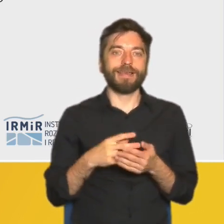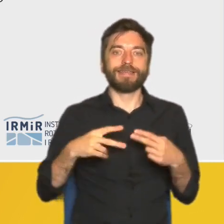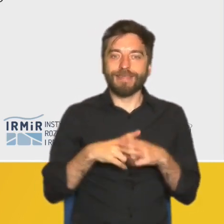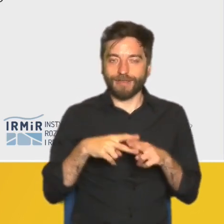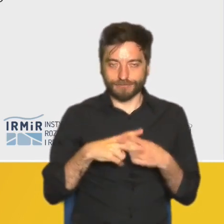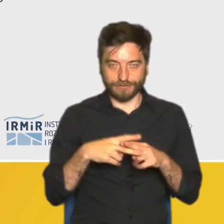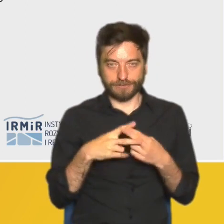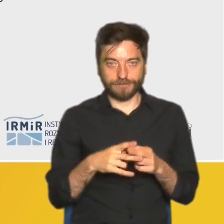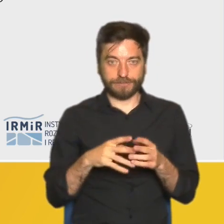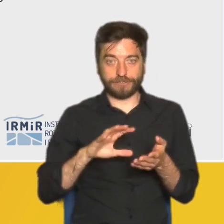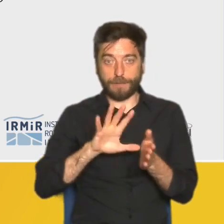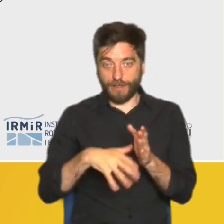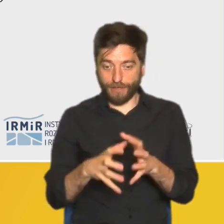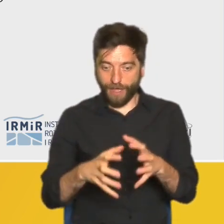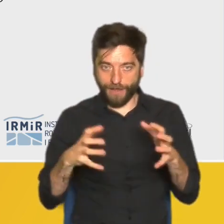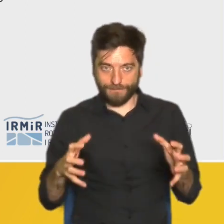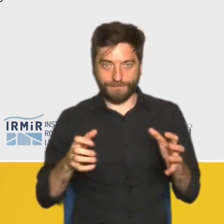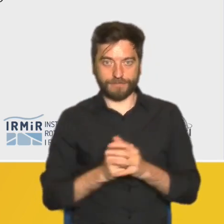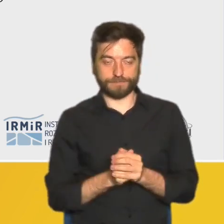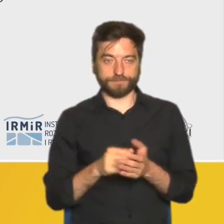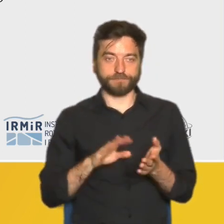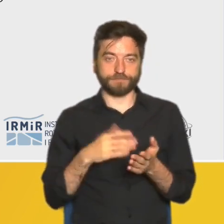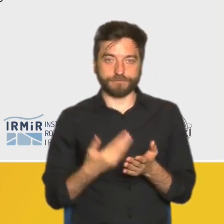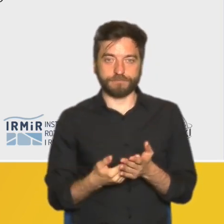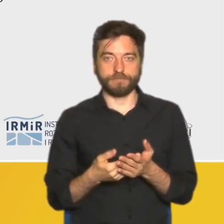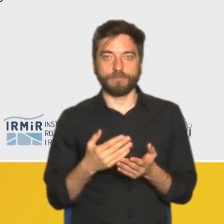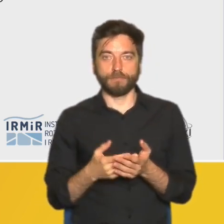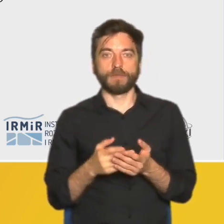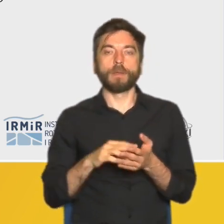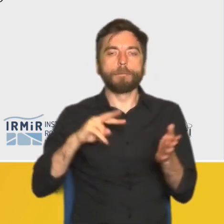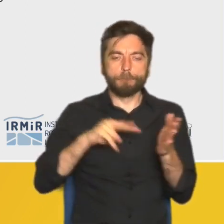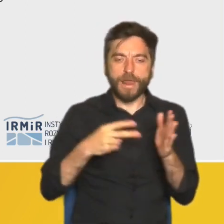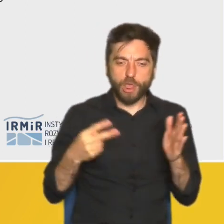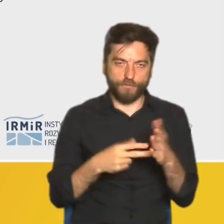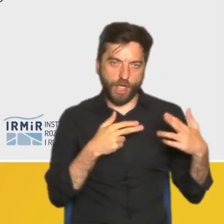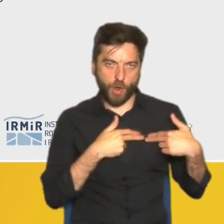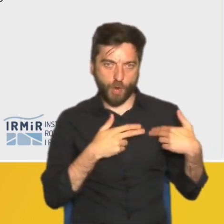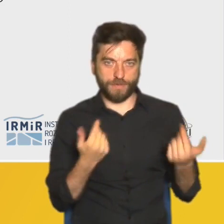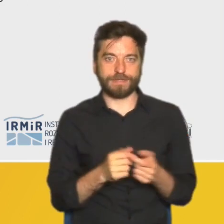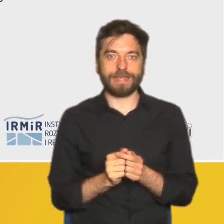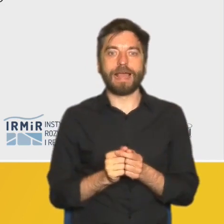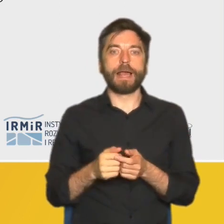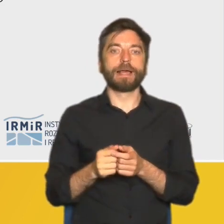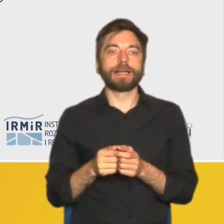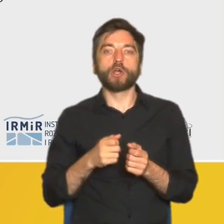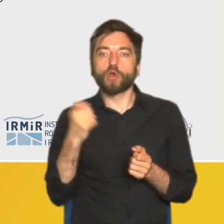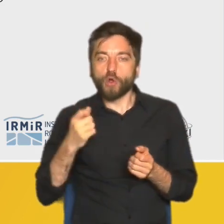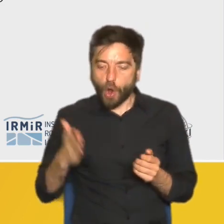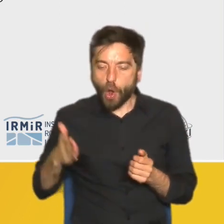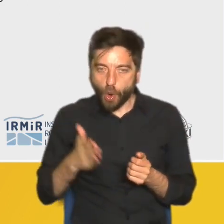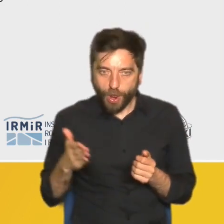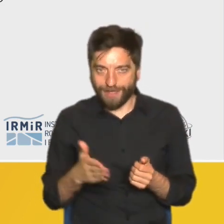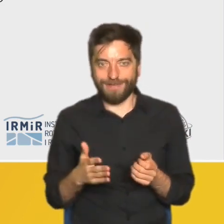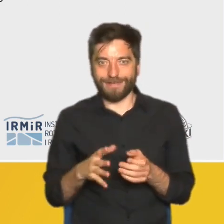zarządzania suburbanizacją. Tutaj mam na myśli m.in. metropolitalną komisję planowania, zarządzanie koleją metropolitalną, czy np. próby